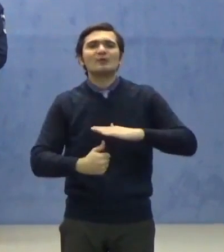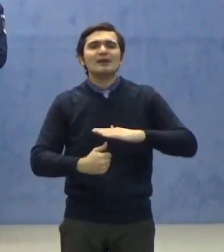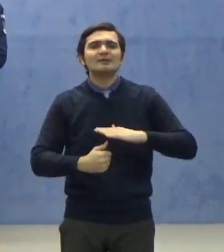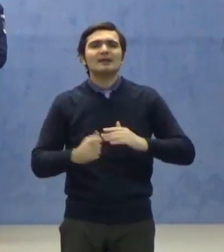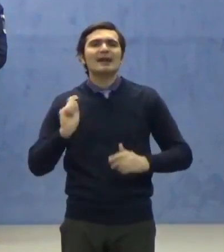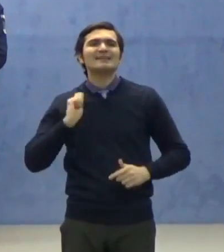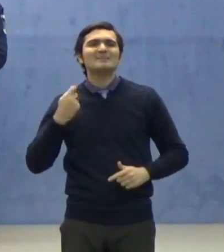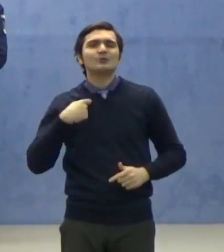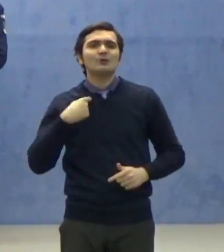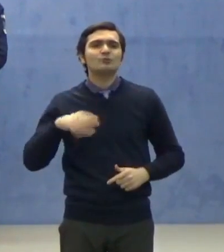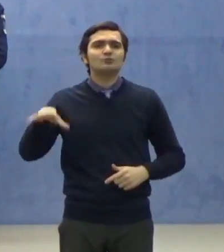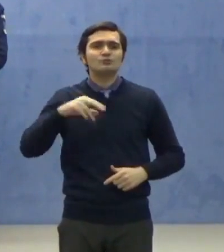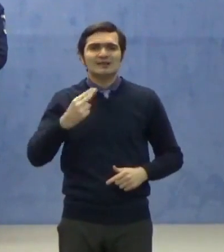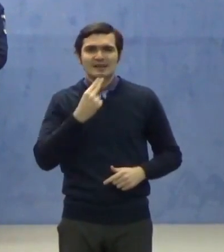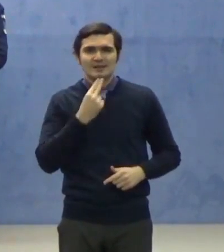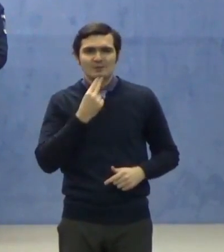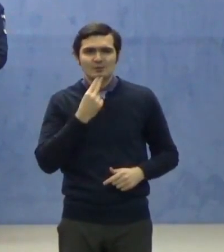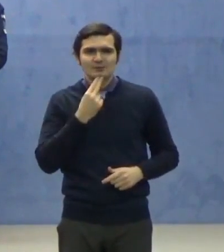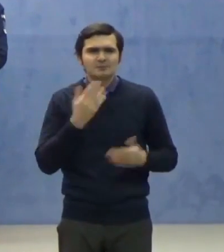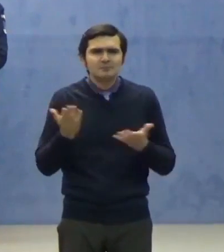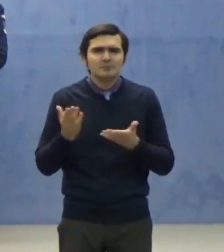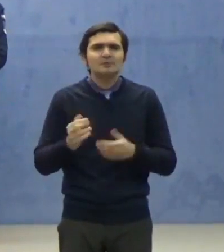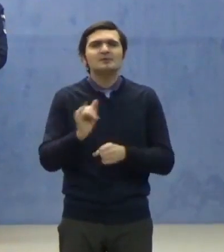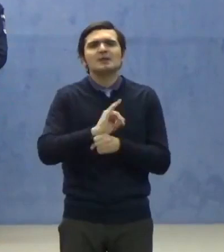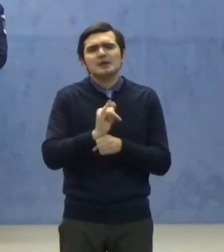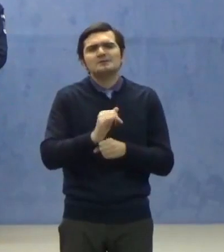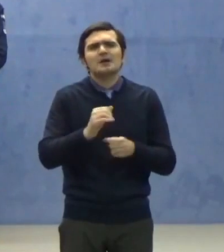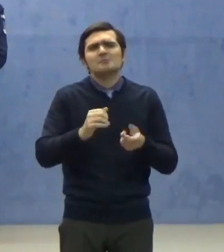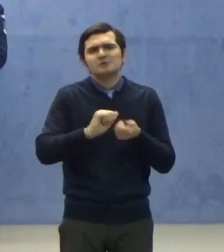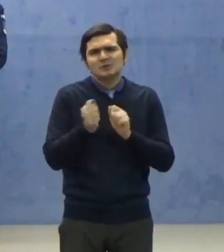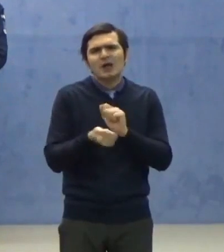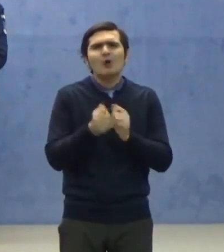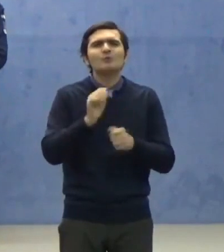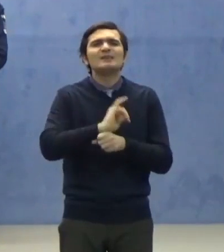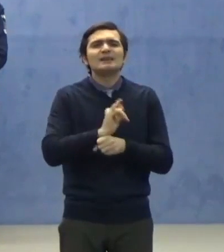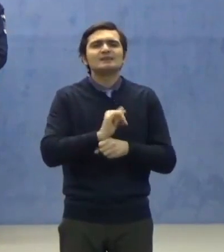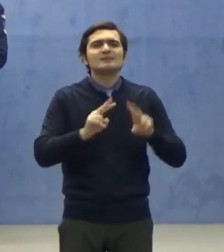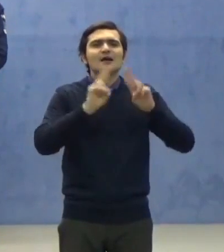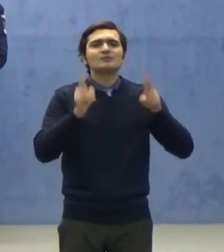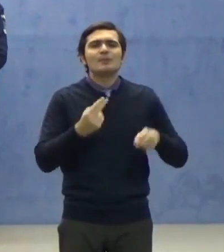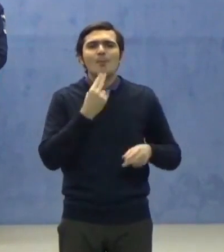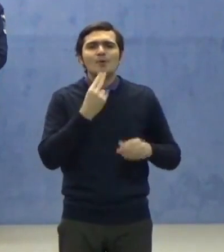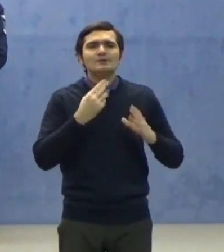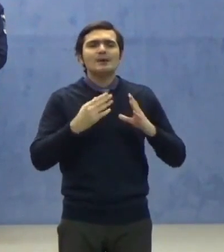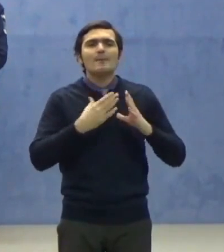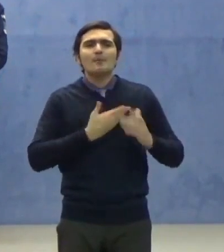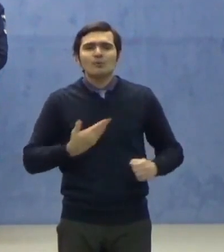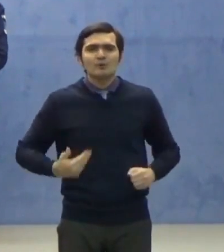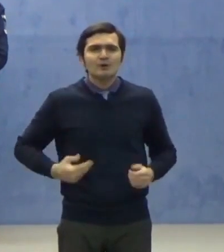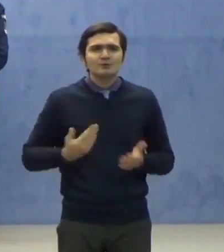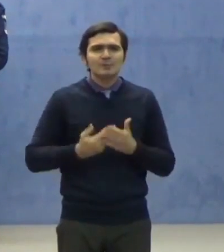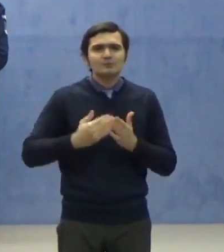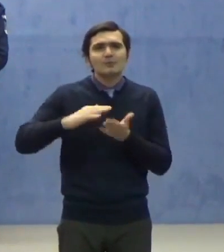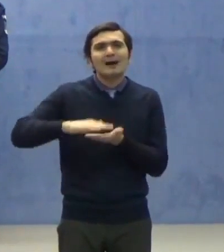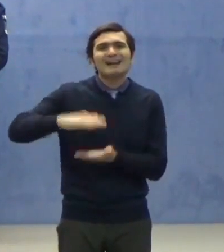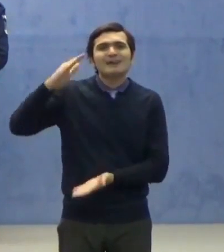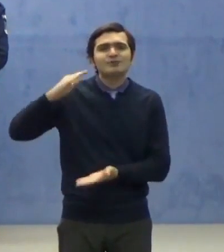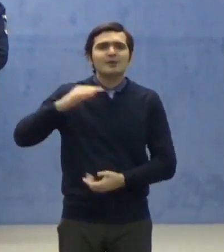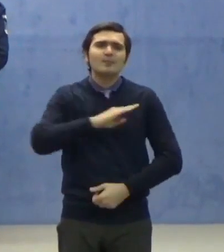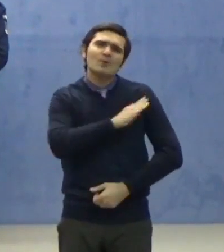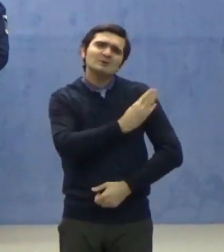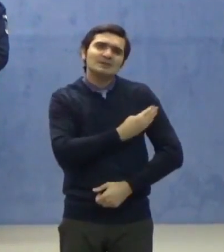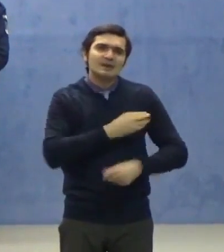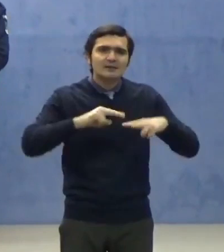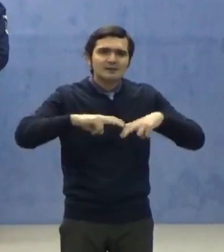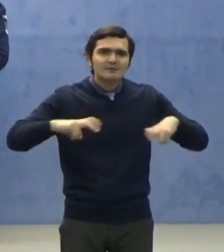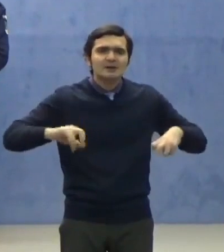de poliție, respectiv Direcției Generale de Poliție a Municipului București, pentru creșterea capacității de verificare și